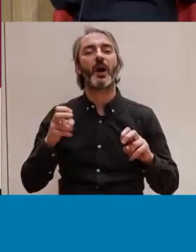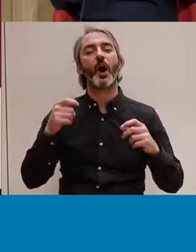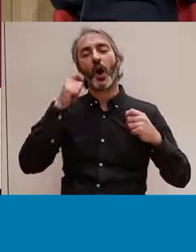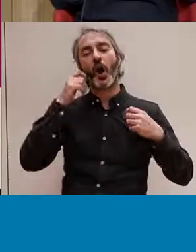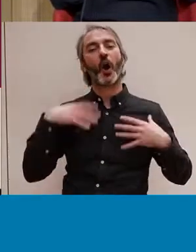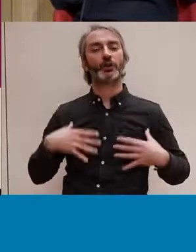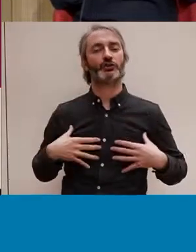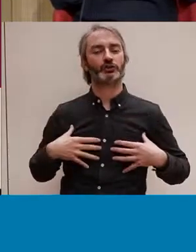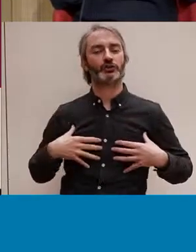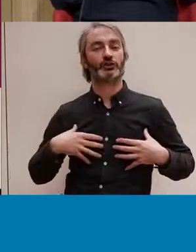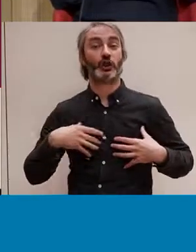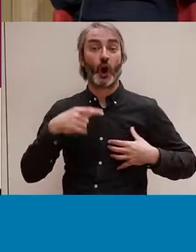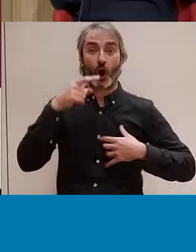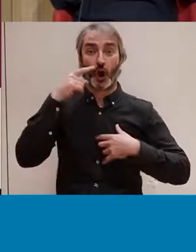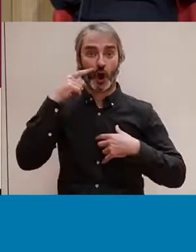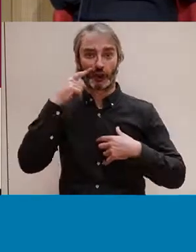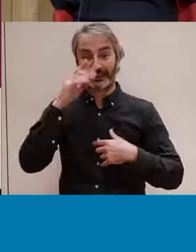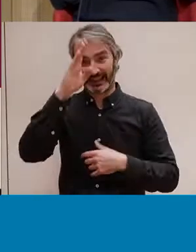impenetrables, no?